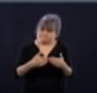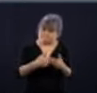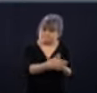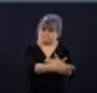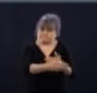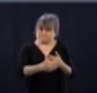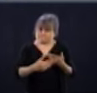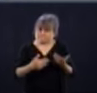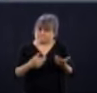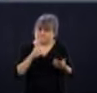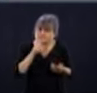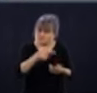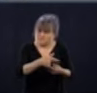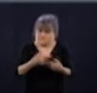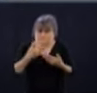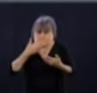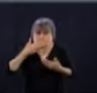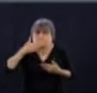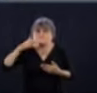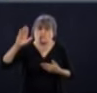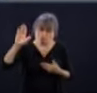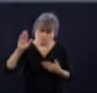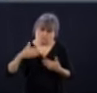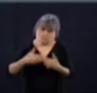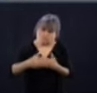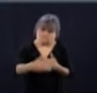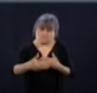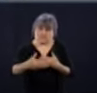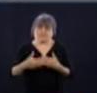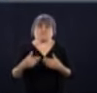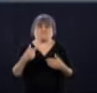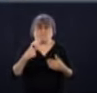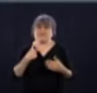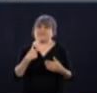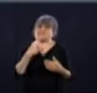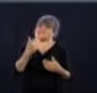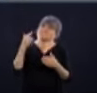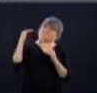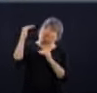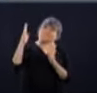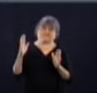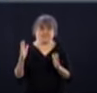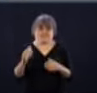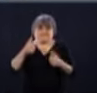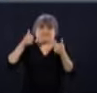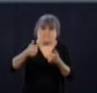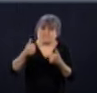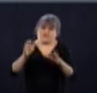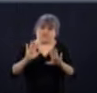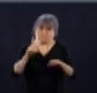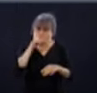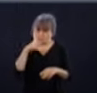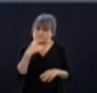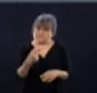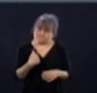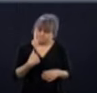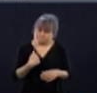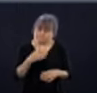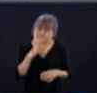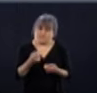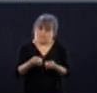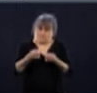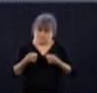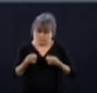Voyez comme je suis prudente. Parce que Montréal est préoccupant. Montréal-Nord, ça nous préoccupe. L'hôpital Maisonneuve-Rosemont aussi.